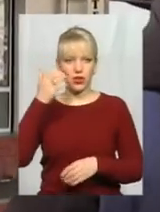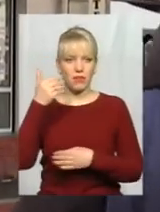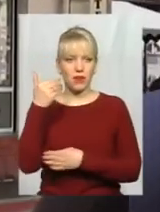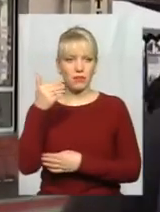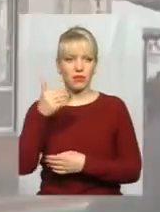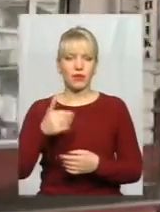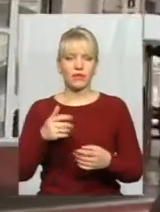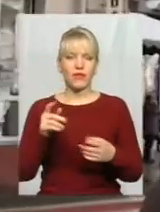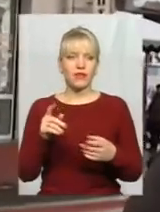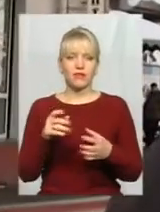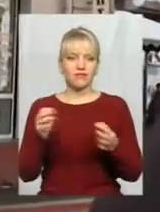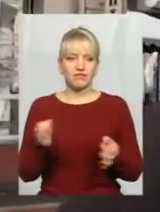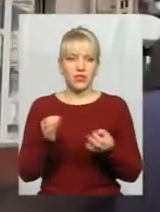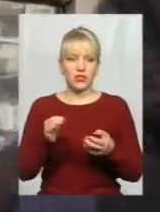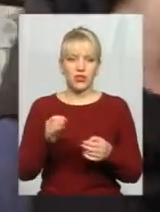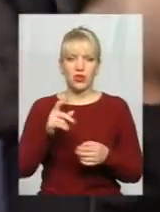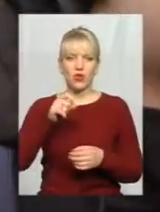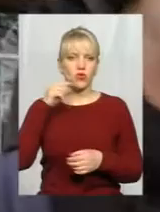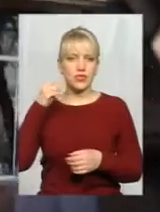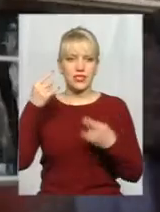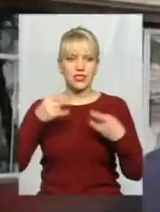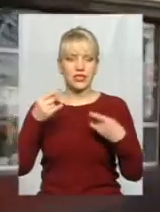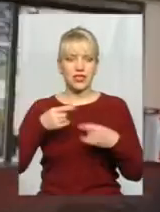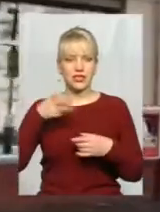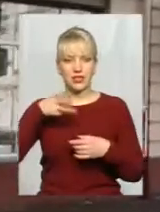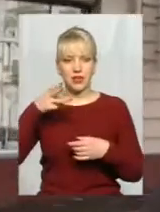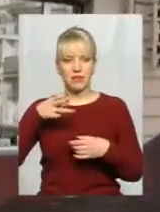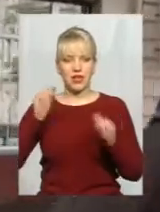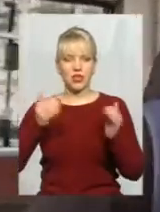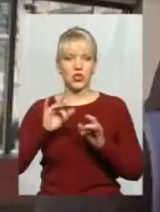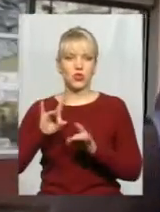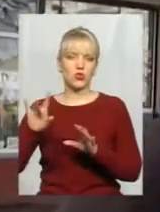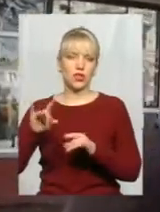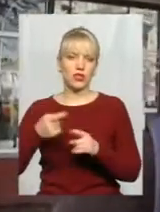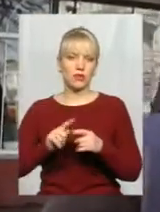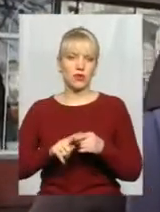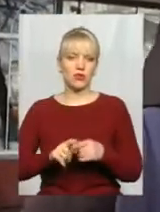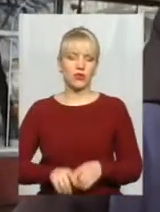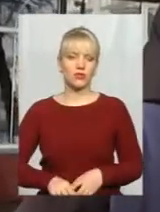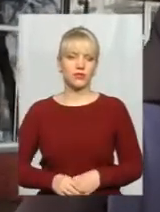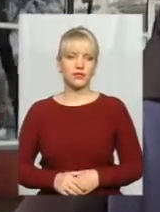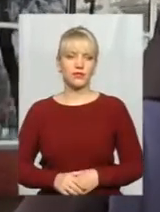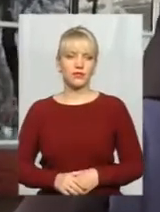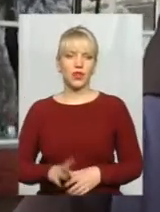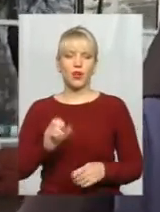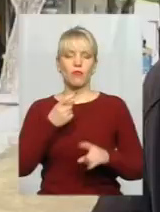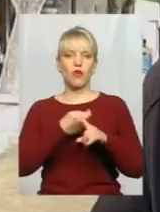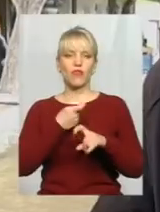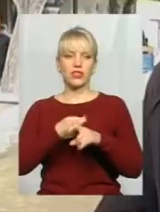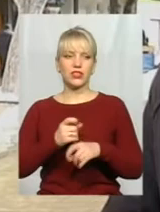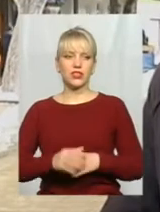Ні з чим. Російське телебачення, я знімаюся сюжетом про фашистів.